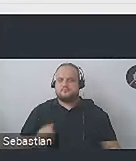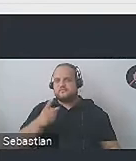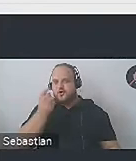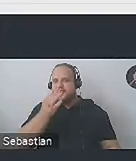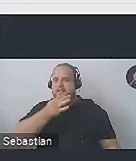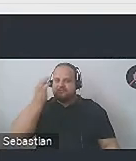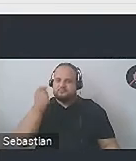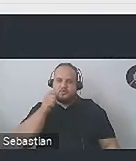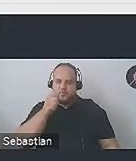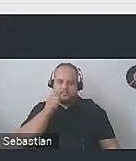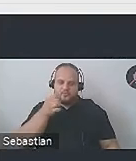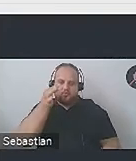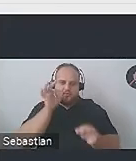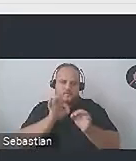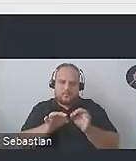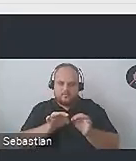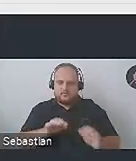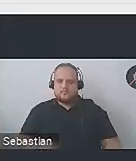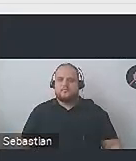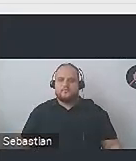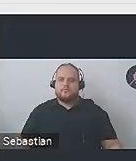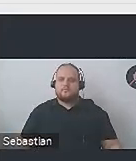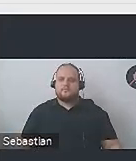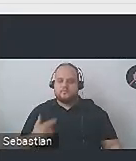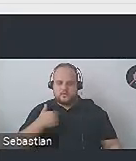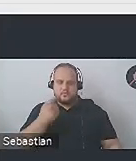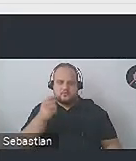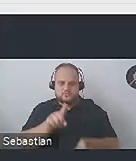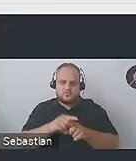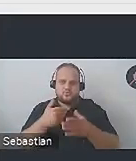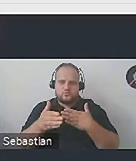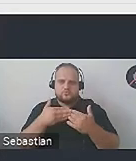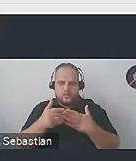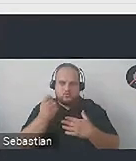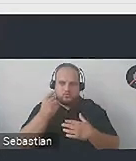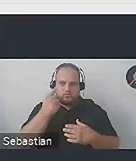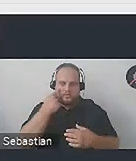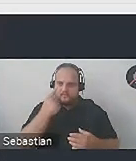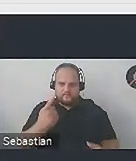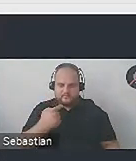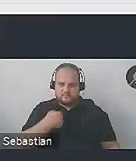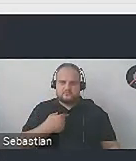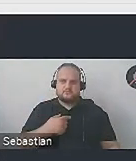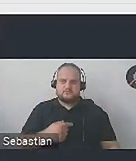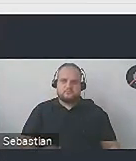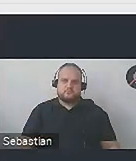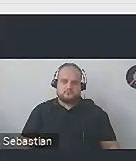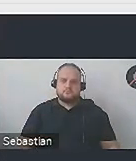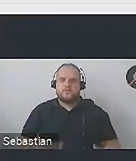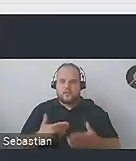obrazku, ponieważ jest to profesjonalna lupa. Ja jestem osobą niedowidzącą na przykład, więc z takich lup korzystam. O, mam jedną, mam